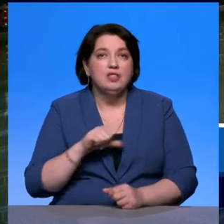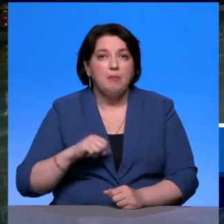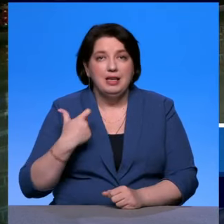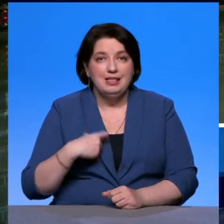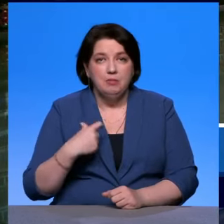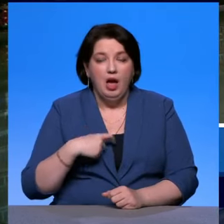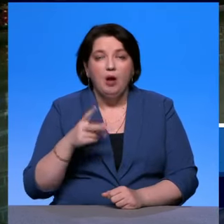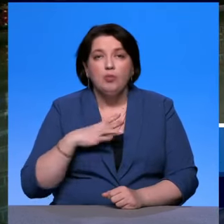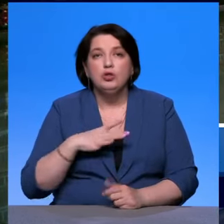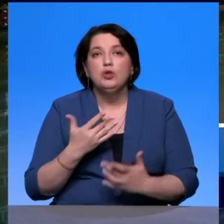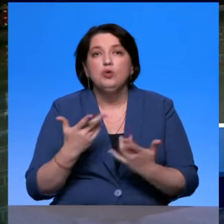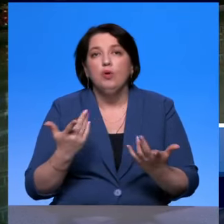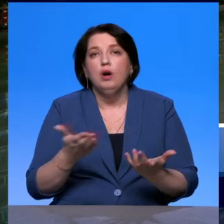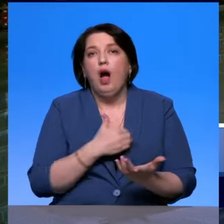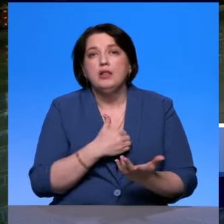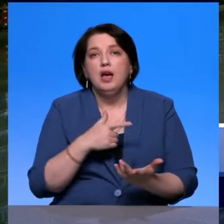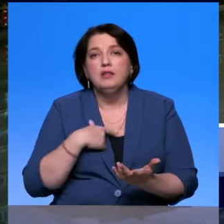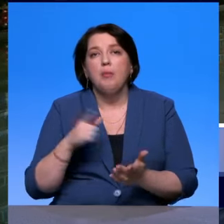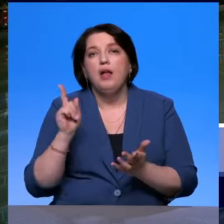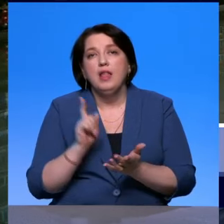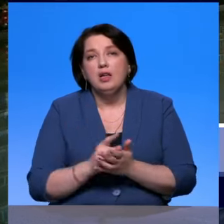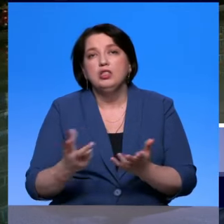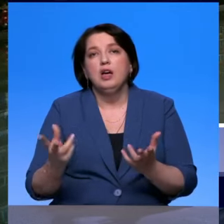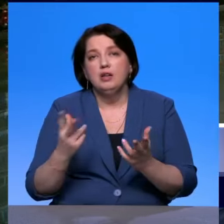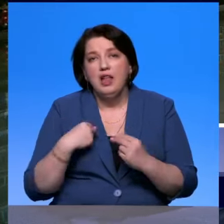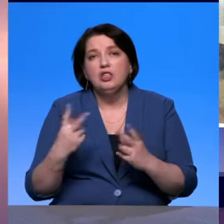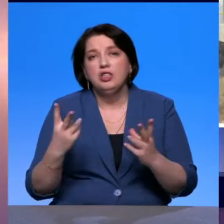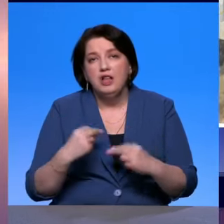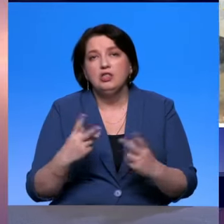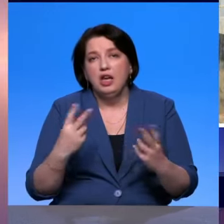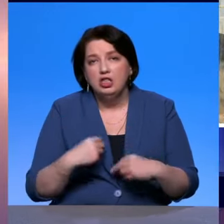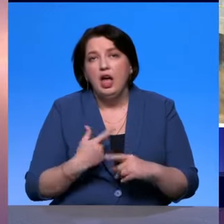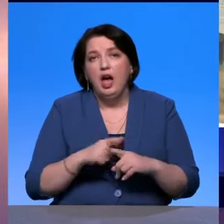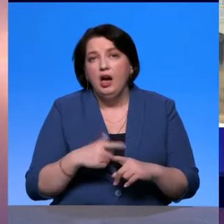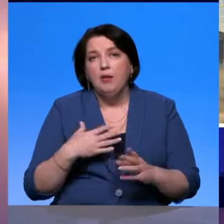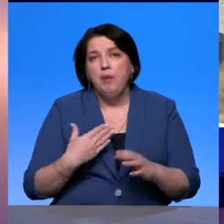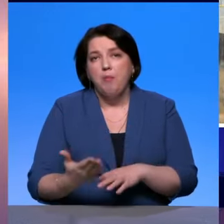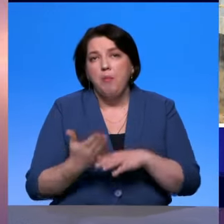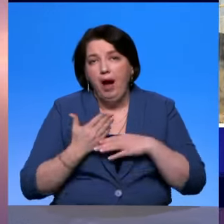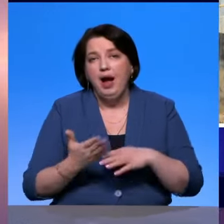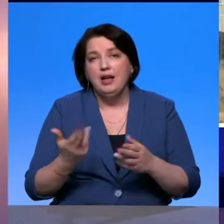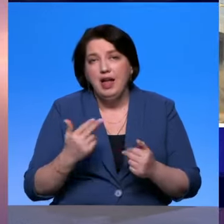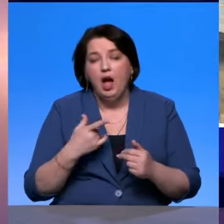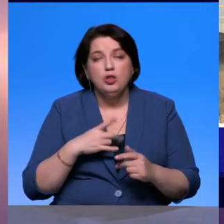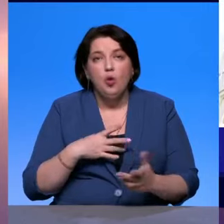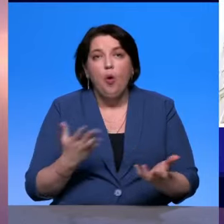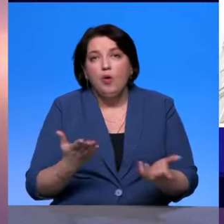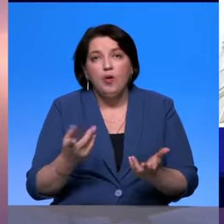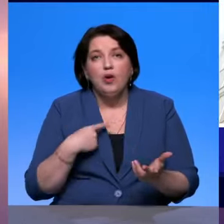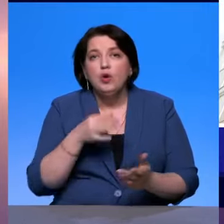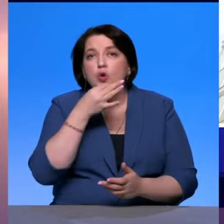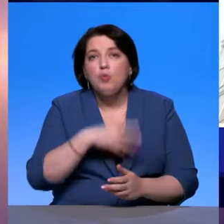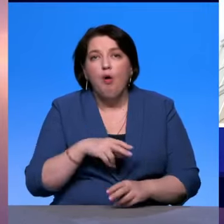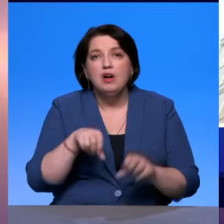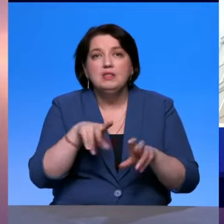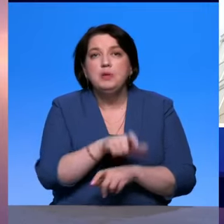уповать то, что нам должны помогать, нам помогают. Но ведь и мы должны не оставаться в стране. Поэтому какого бы специалиста ты не